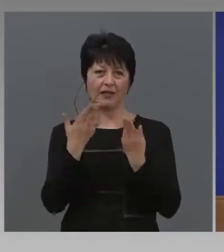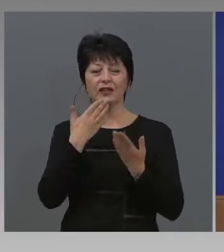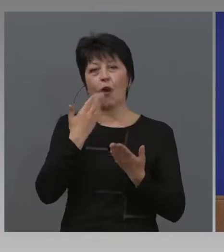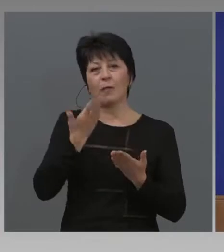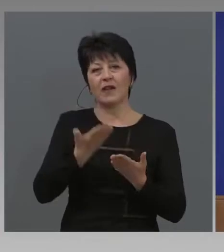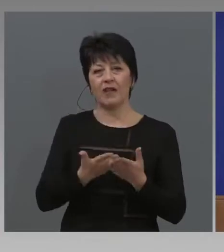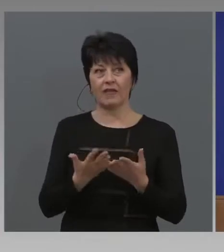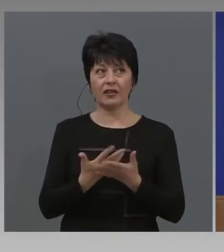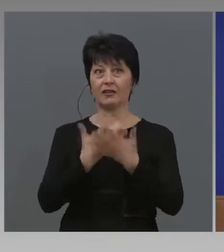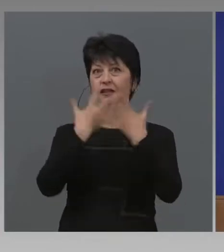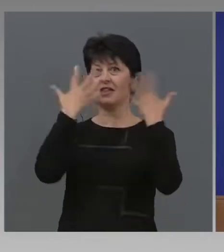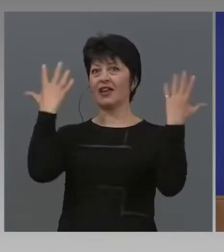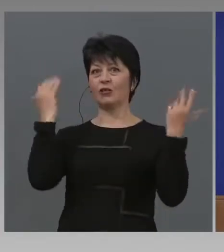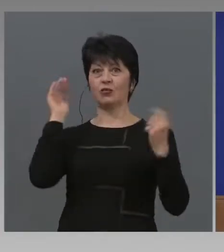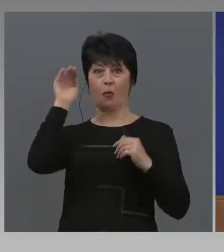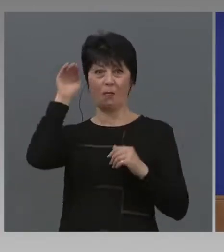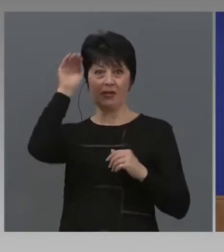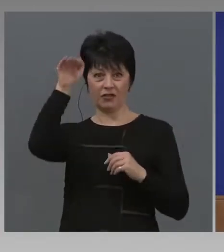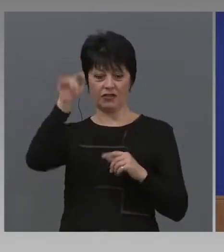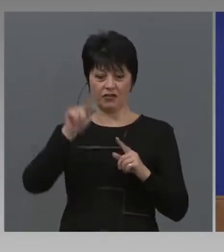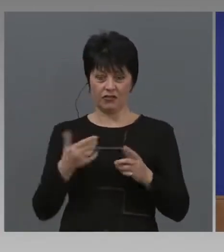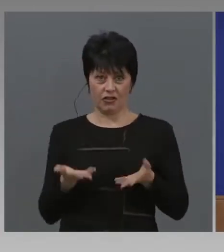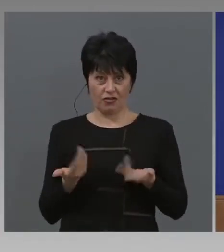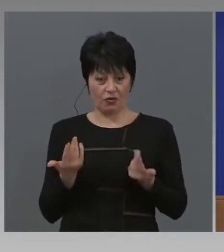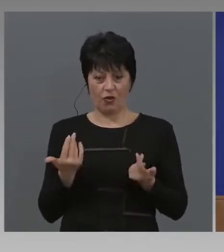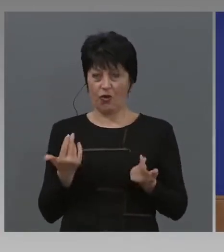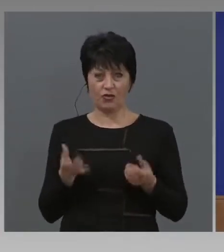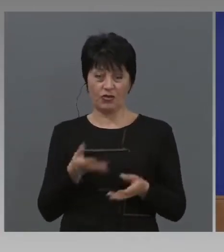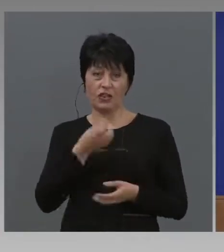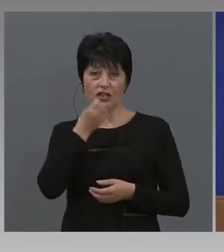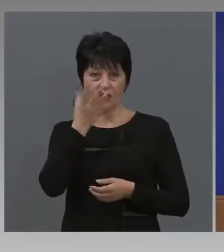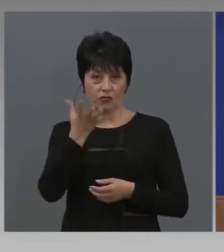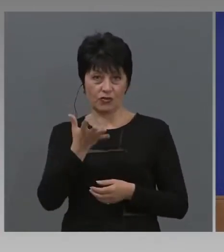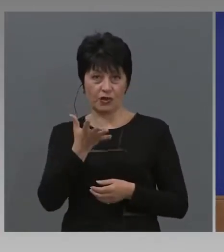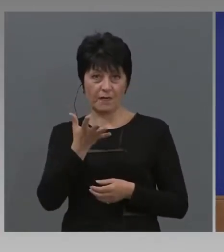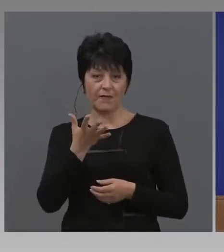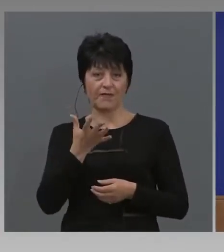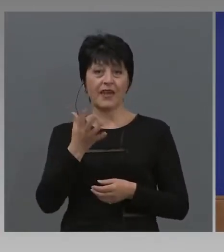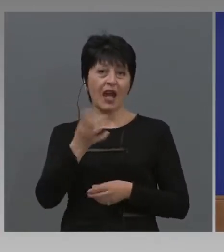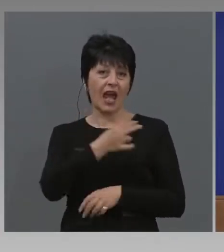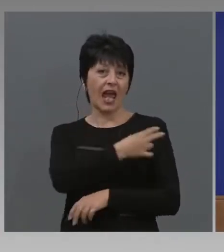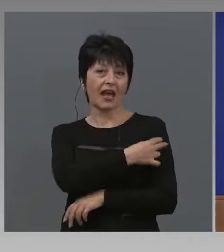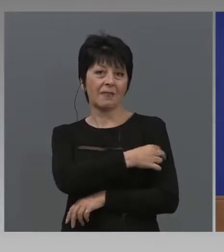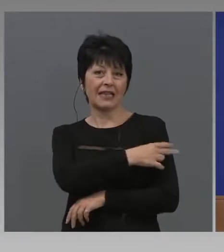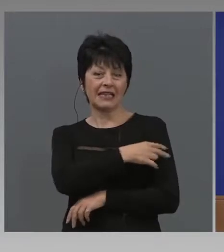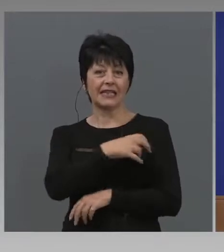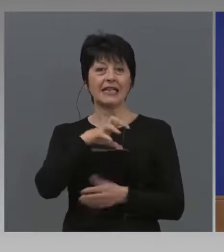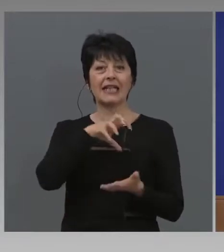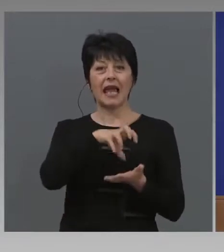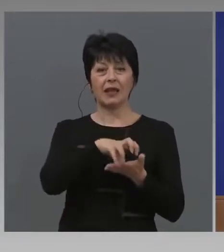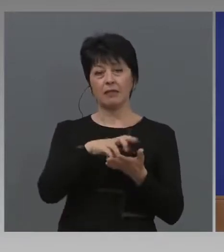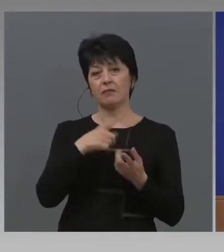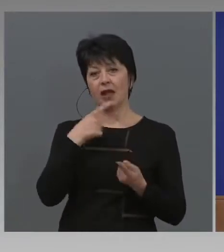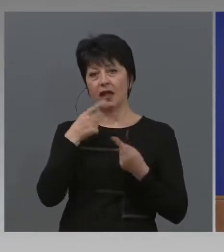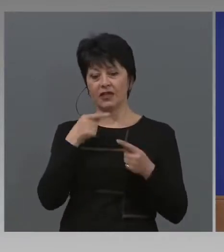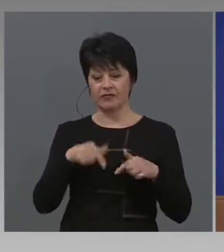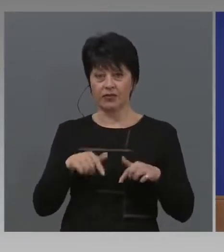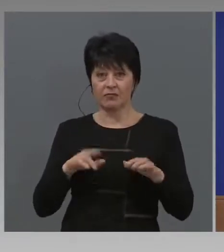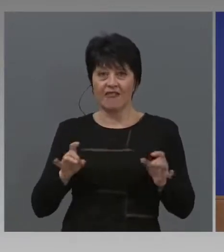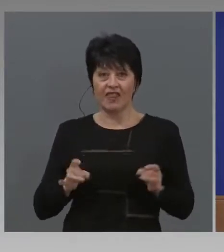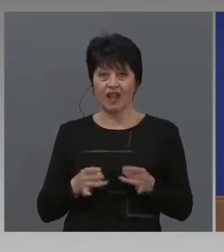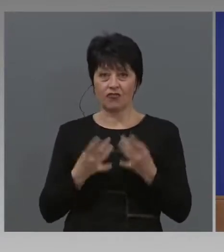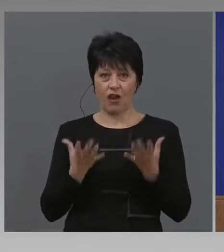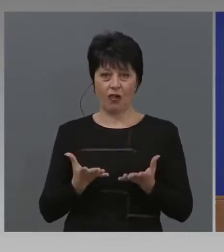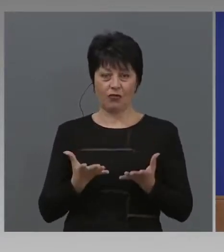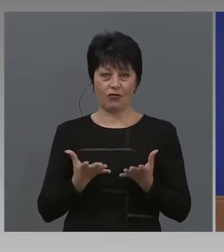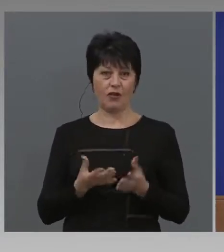че много скоро ще се случи това, техните медицински екипи им казват, че сме в началото. Но